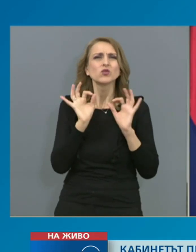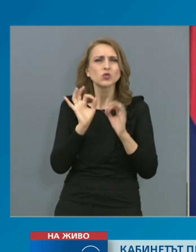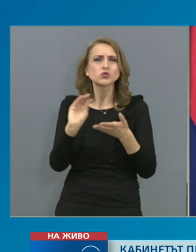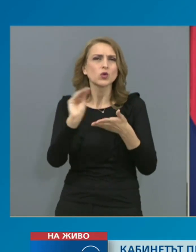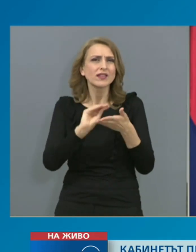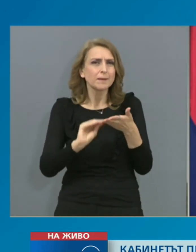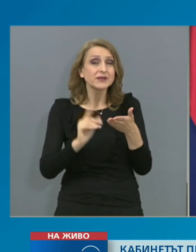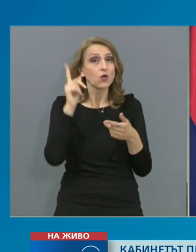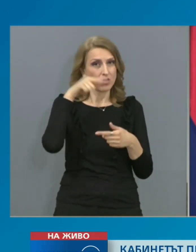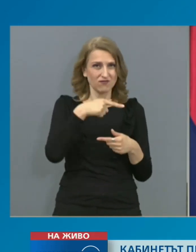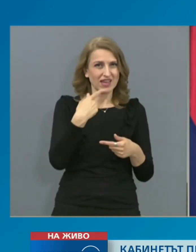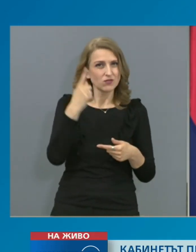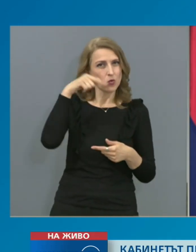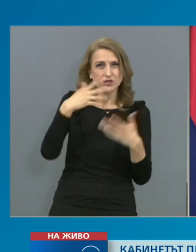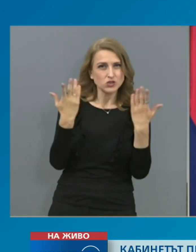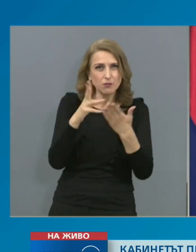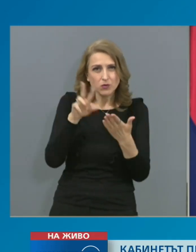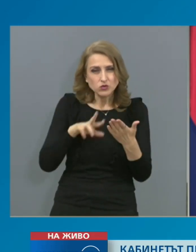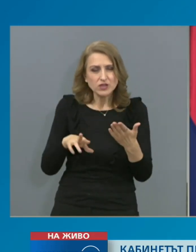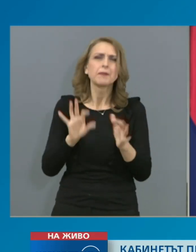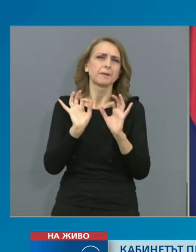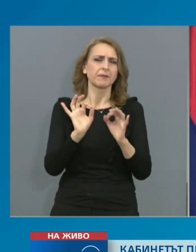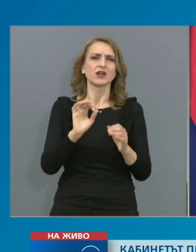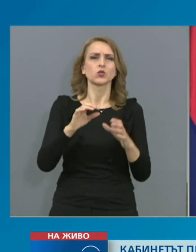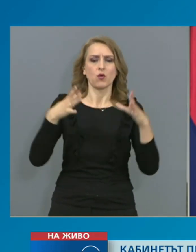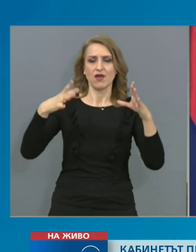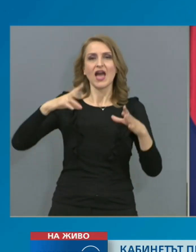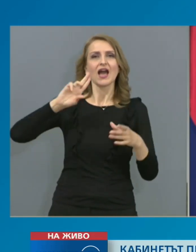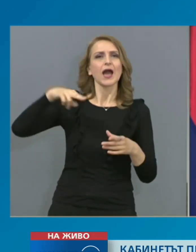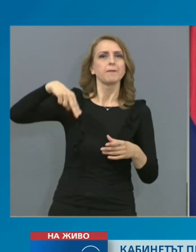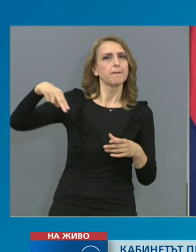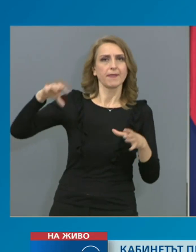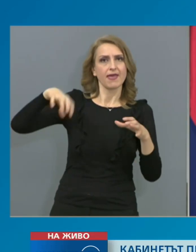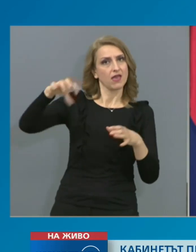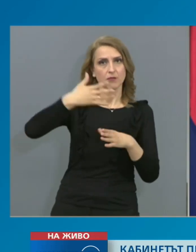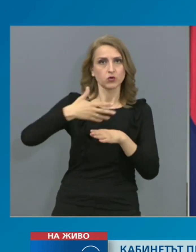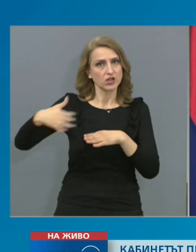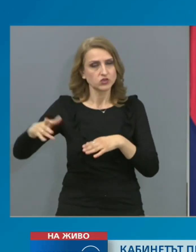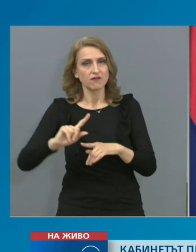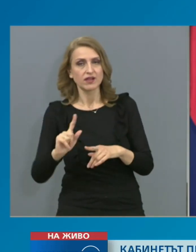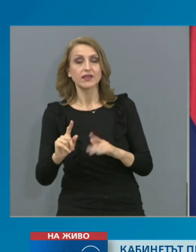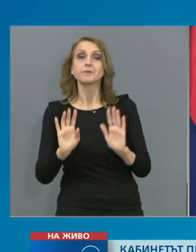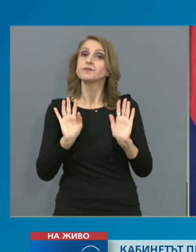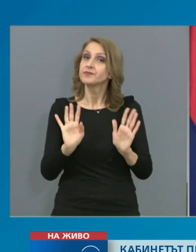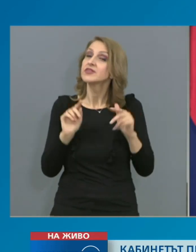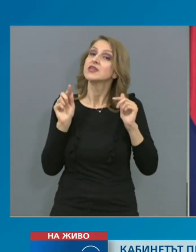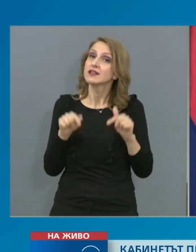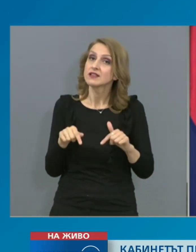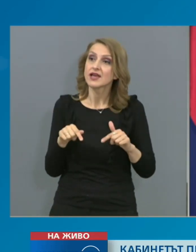прочетете. Утре ще прочетем ли, КПП-тата ще съществуват ли? Тито кога? Тези мерки са свързани с